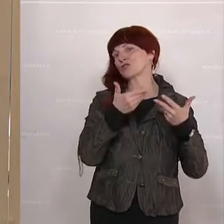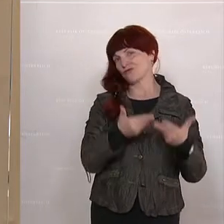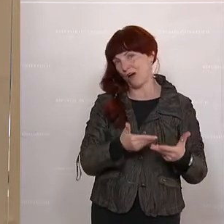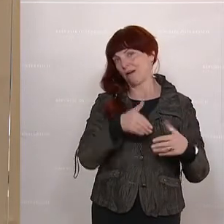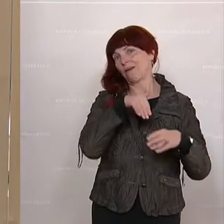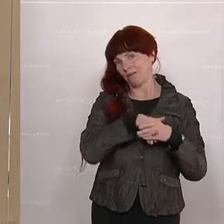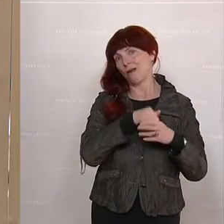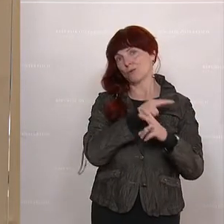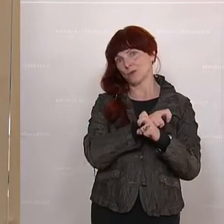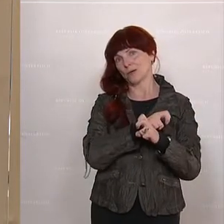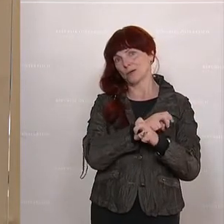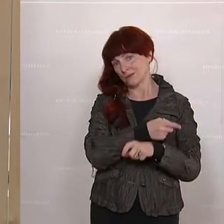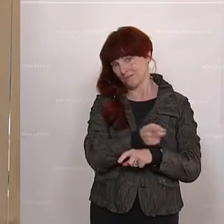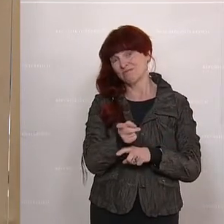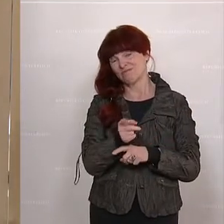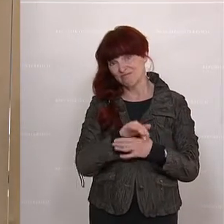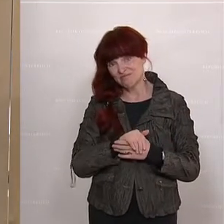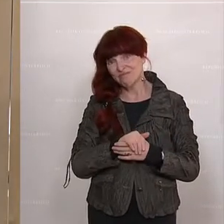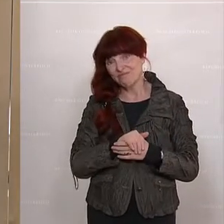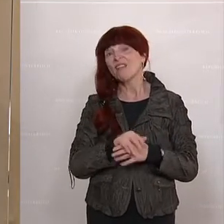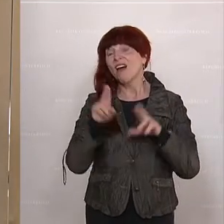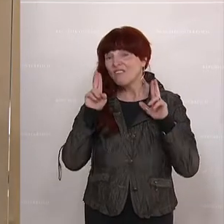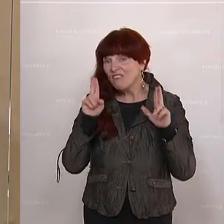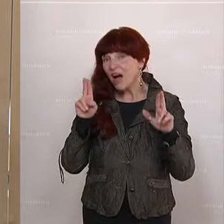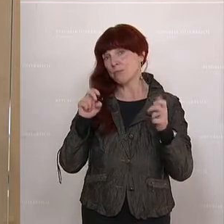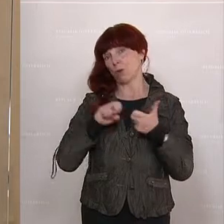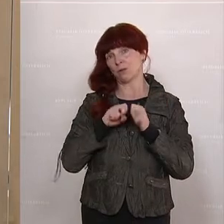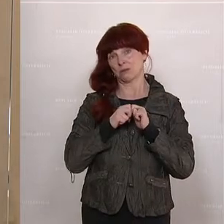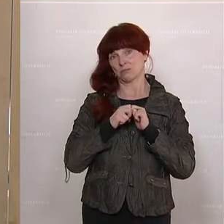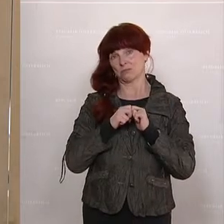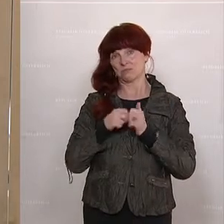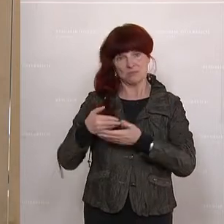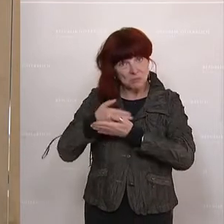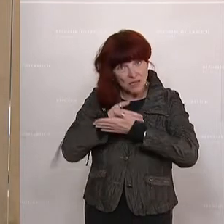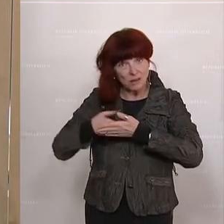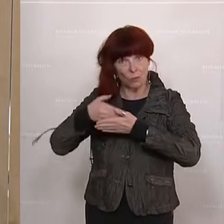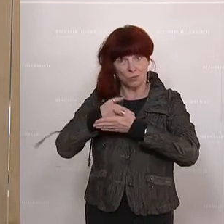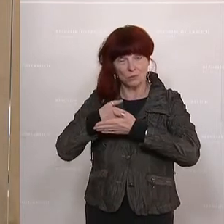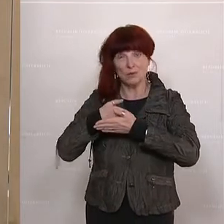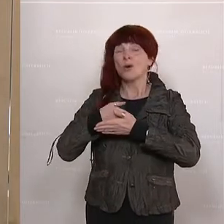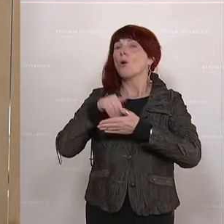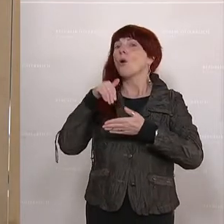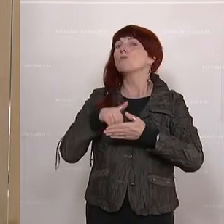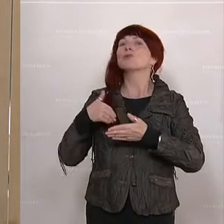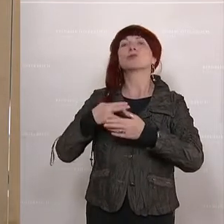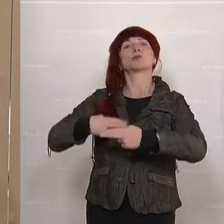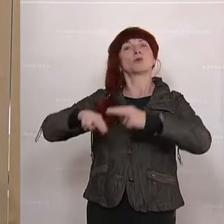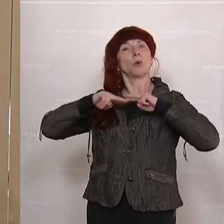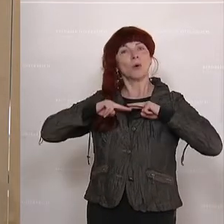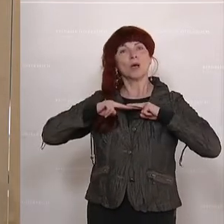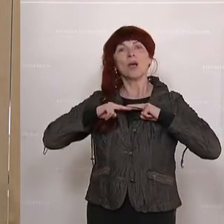und Herren. Und das ist das wirkliche Problem, was dahinter liegt, dass wir ansetzen müssen, wieder dieses